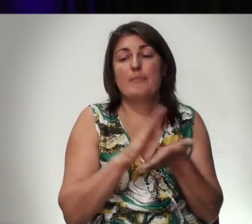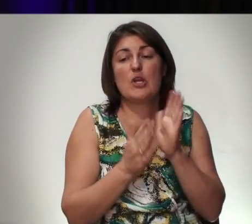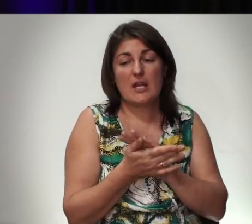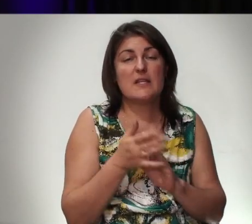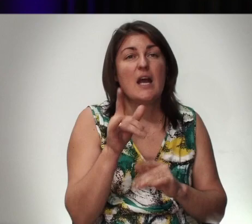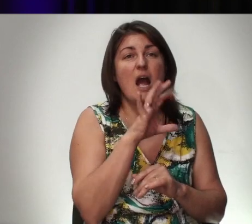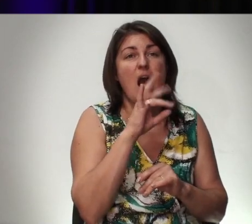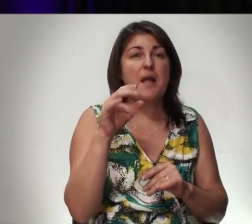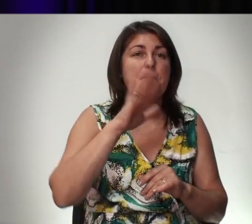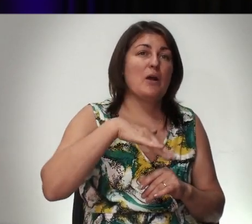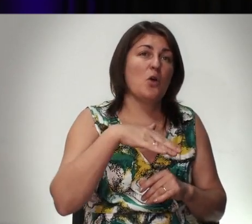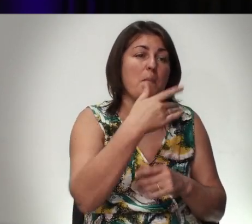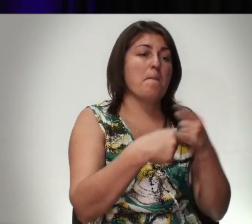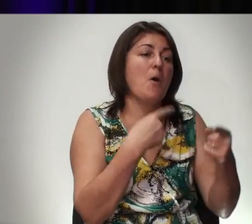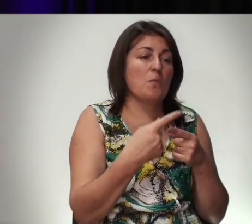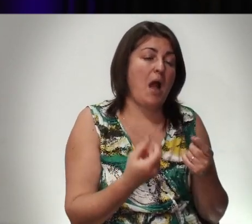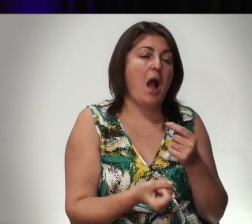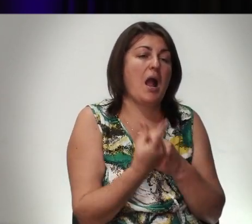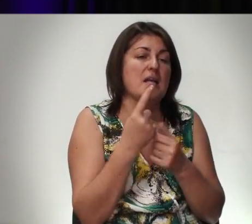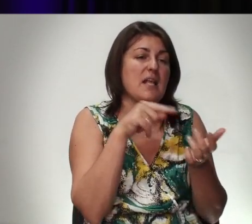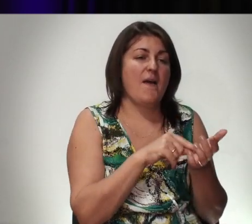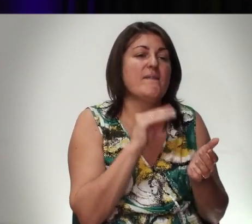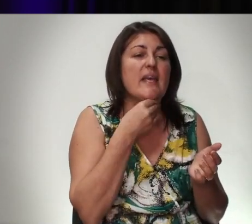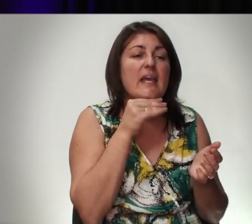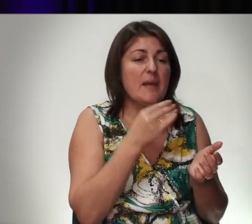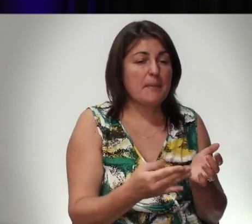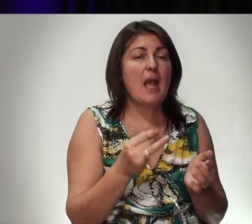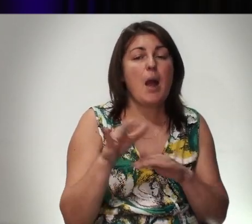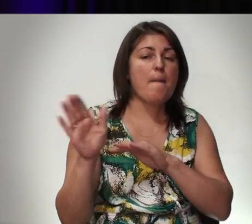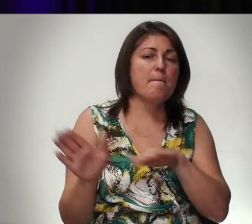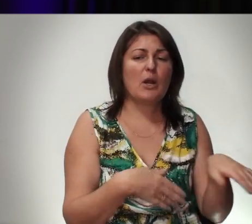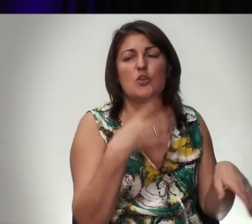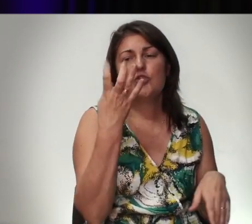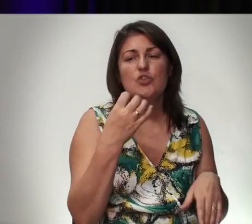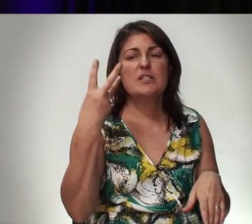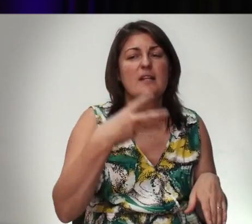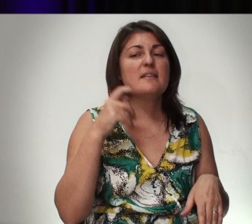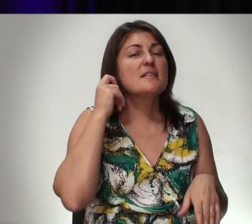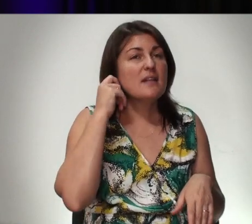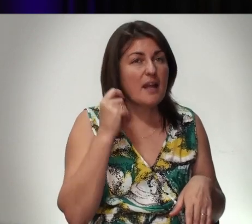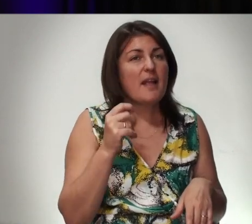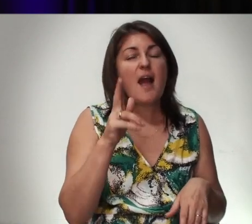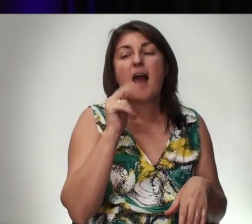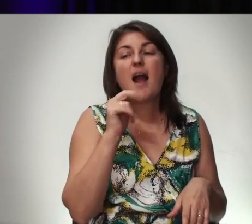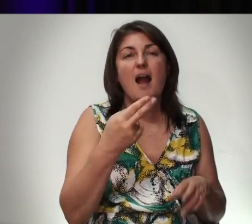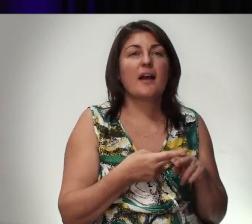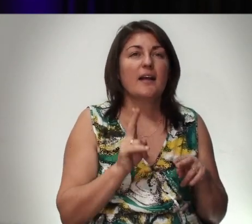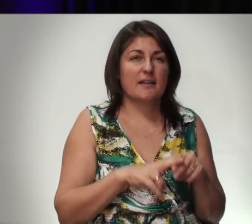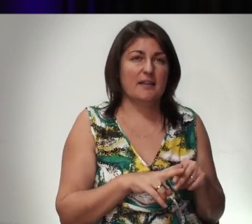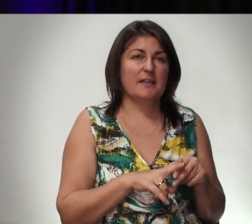Его потомство оказалось в Египте Прошло 430 лет Как это